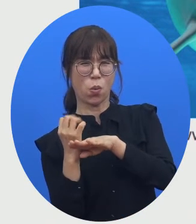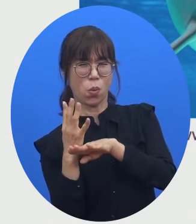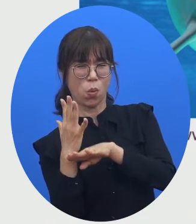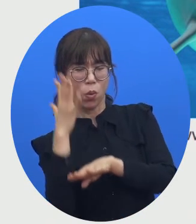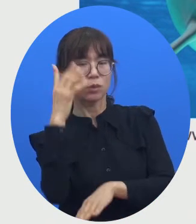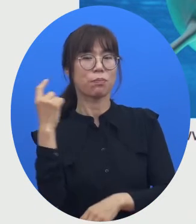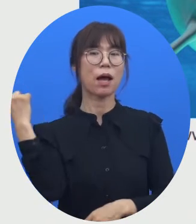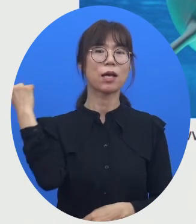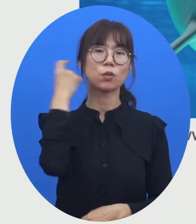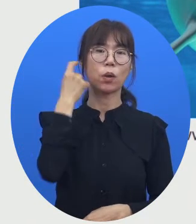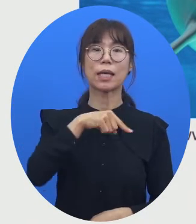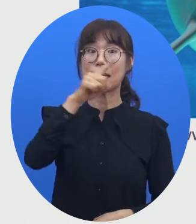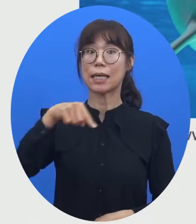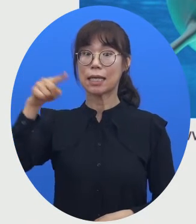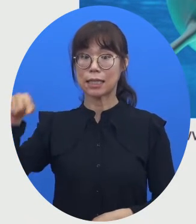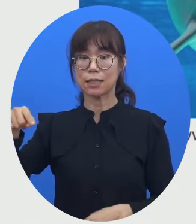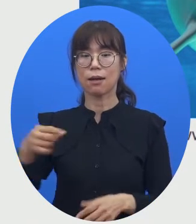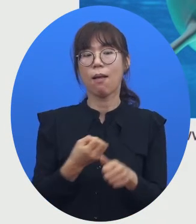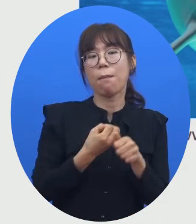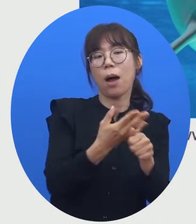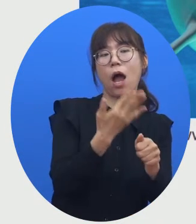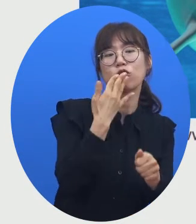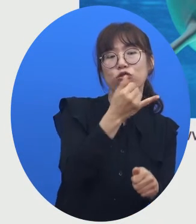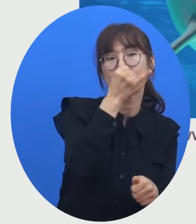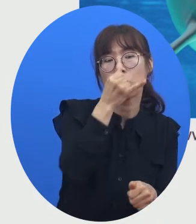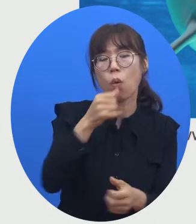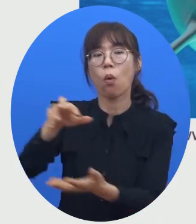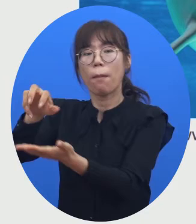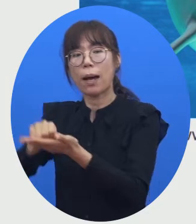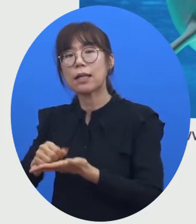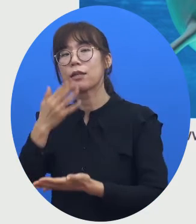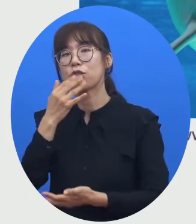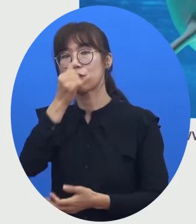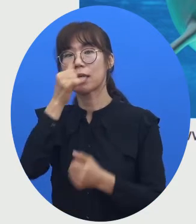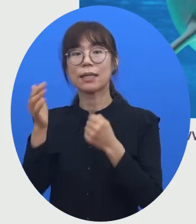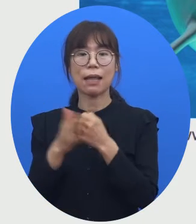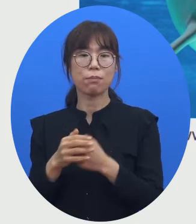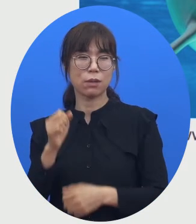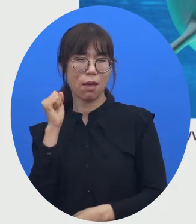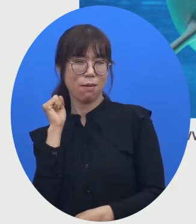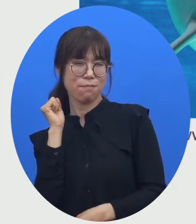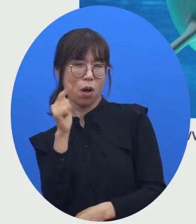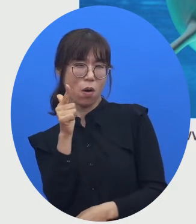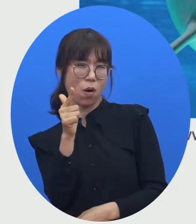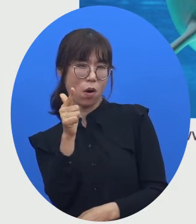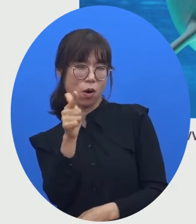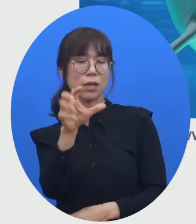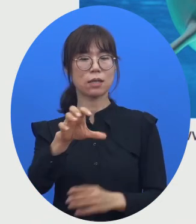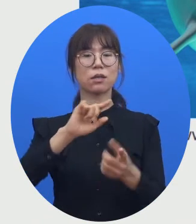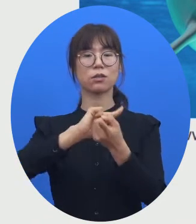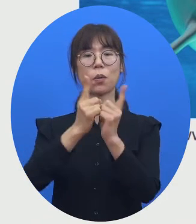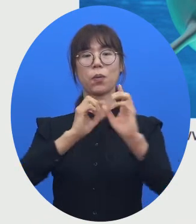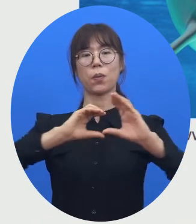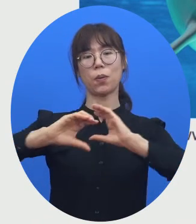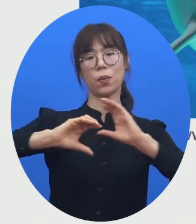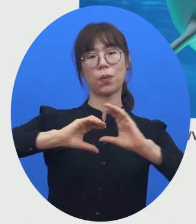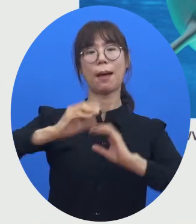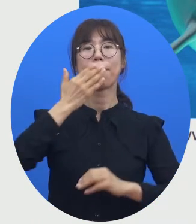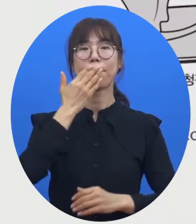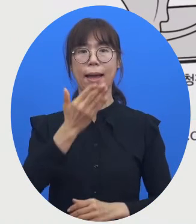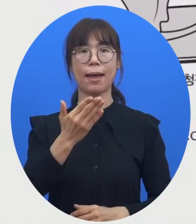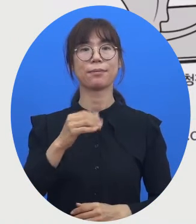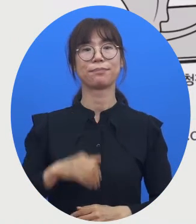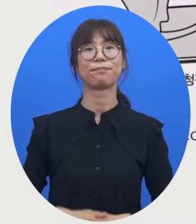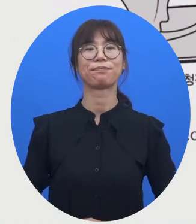돌고래는 발사할 수도 있고 그걸 알아들을 수도 있기 때문에 멀리서도 의사소통이 가능하다는 이야기입니다.